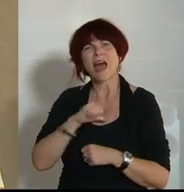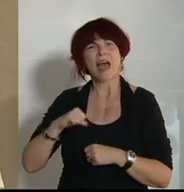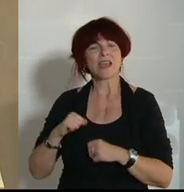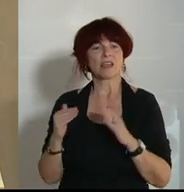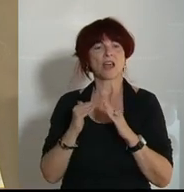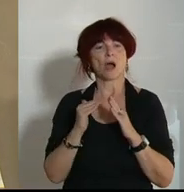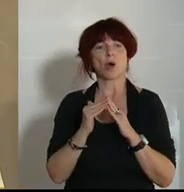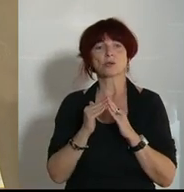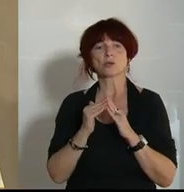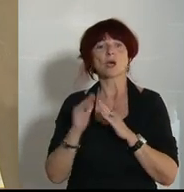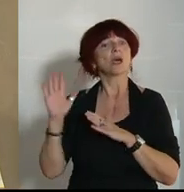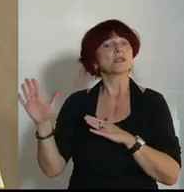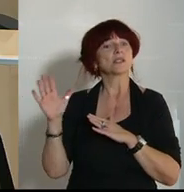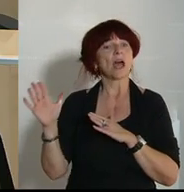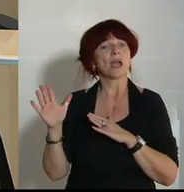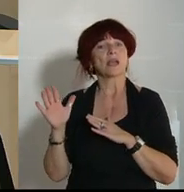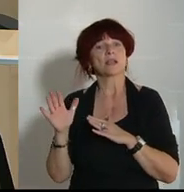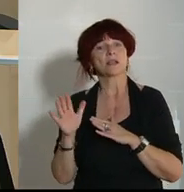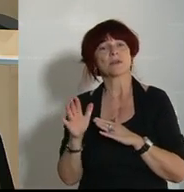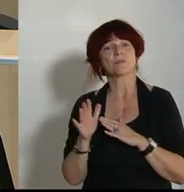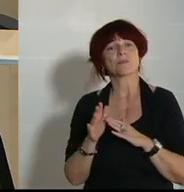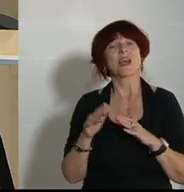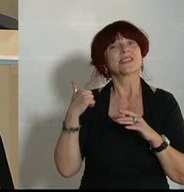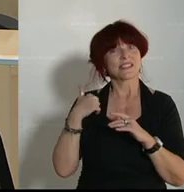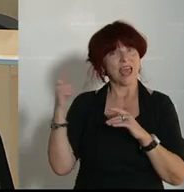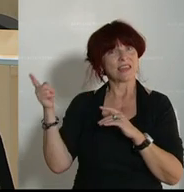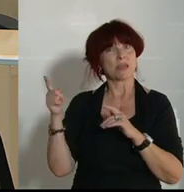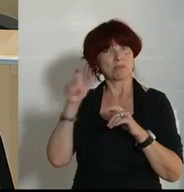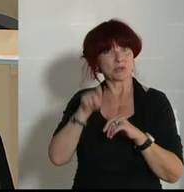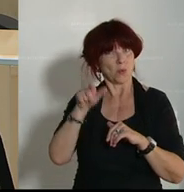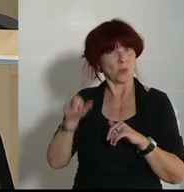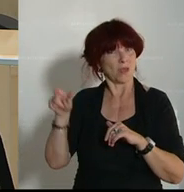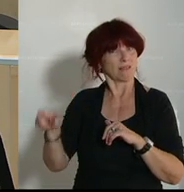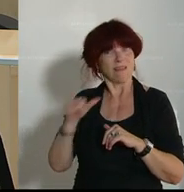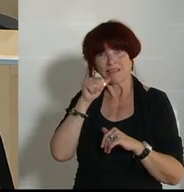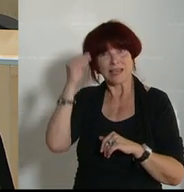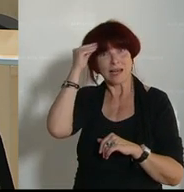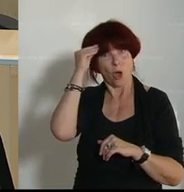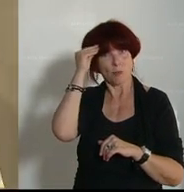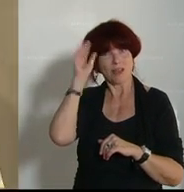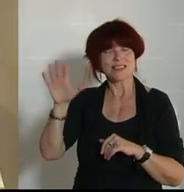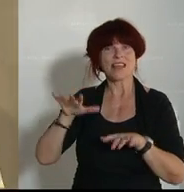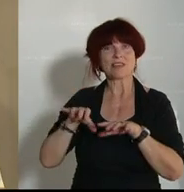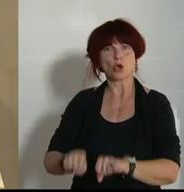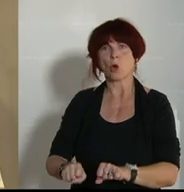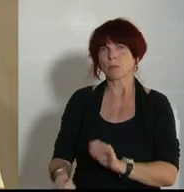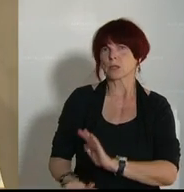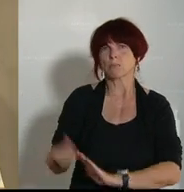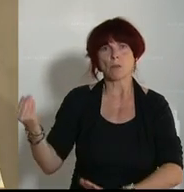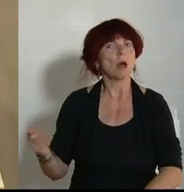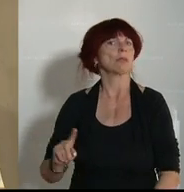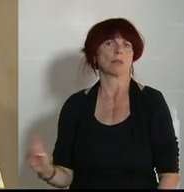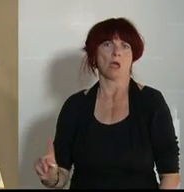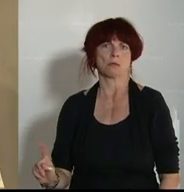Ministerin, die eine ausgewiesene Wirtschaftsexpertin ist, die Kompetenz mit einem Handstreich abzusprechen. Das ist respektlos